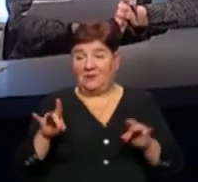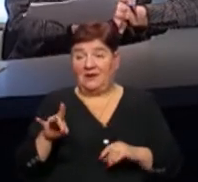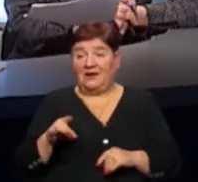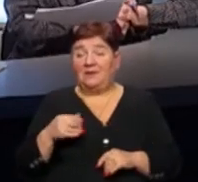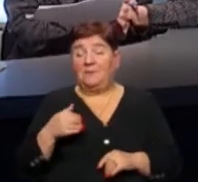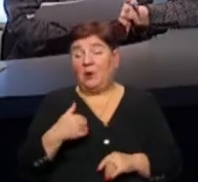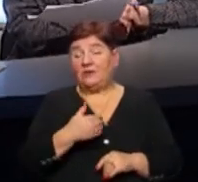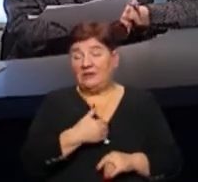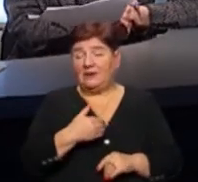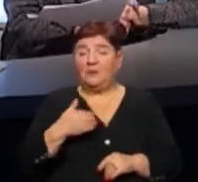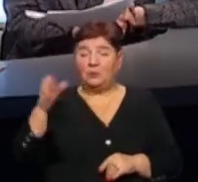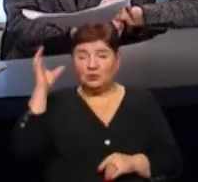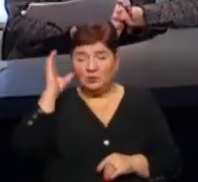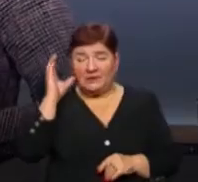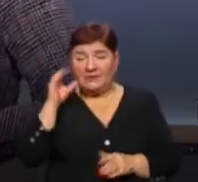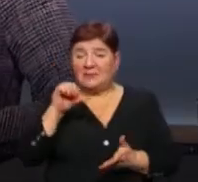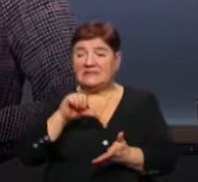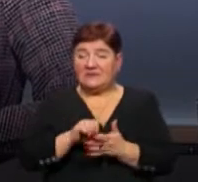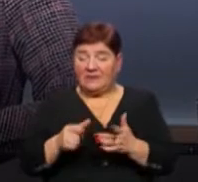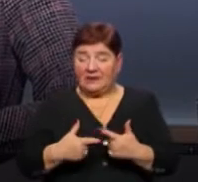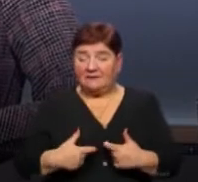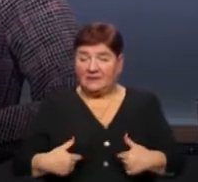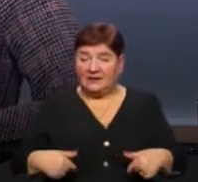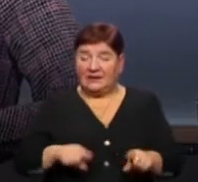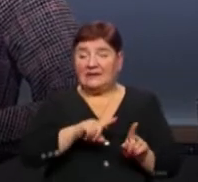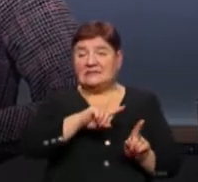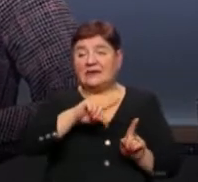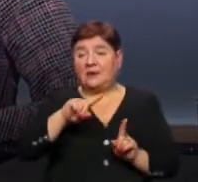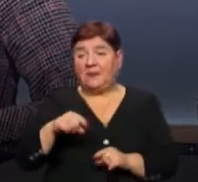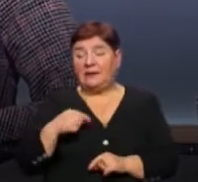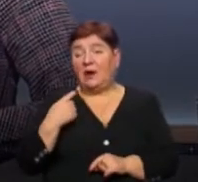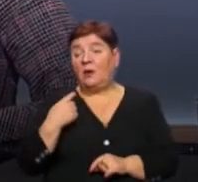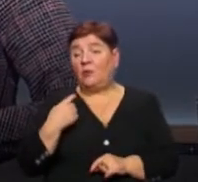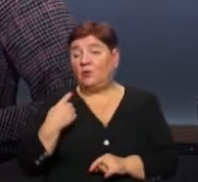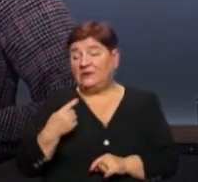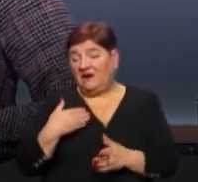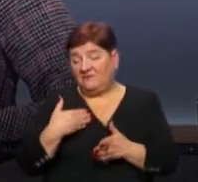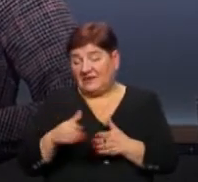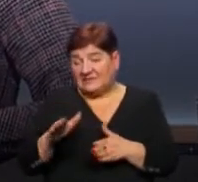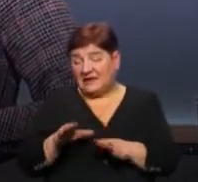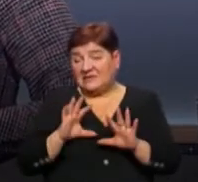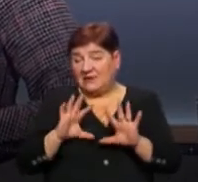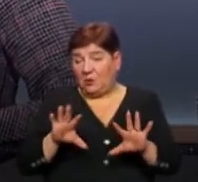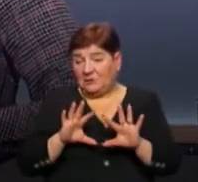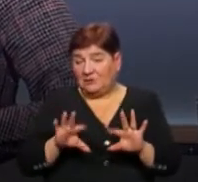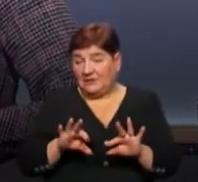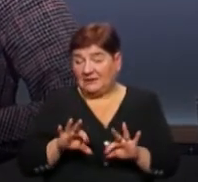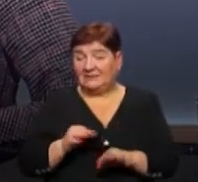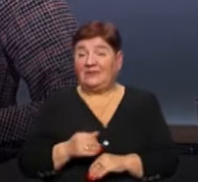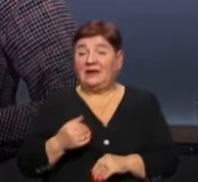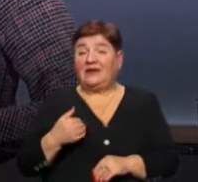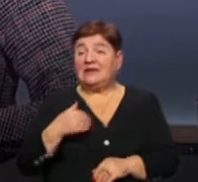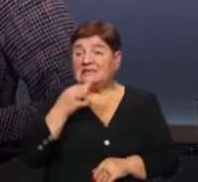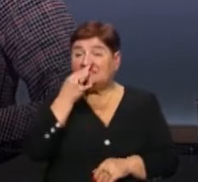самих рекламодавців, і представники рекламних агентств на Закарпатті, однак вони відмовилися нам коментувати і